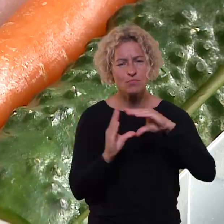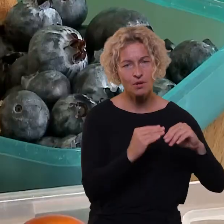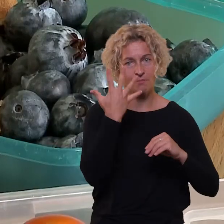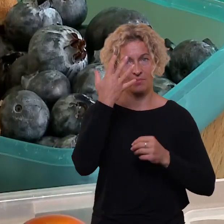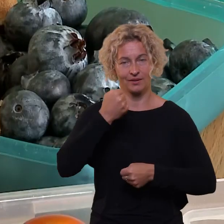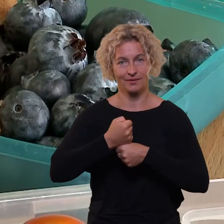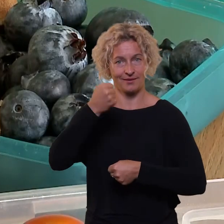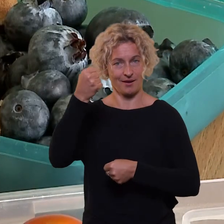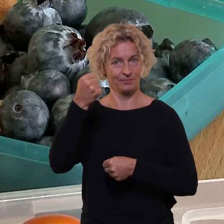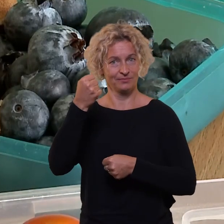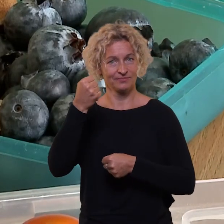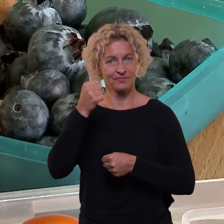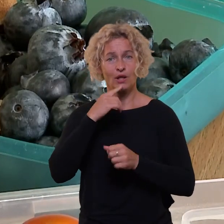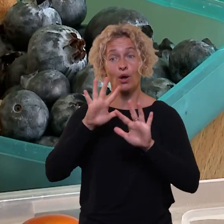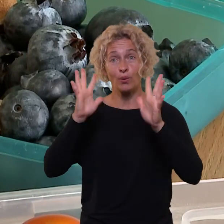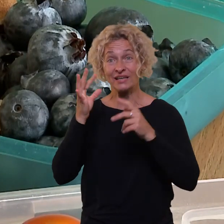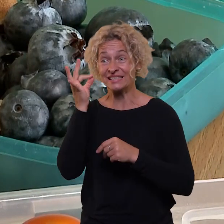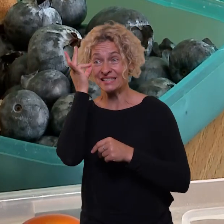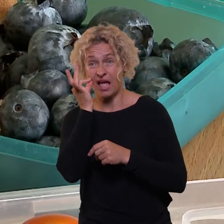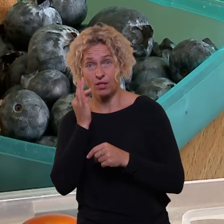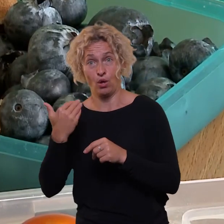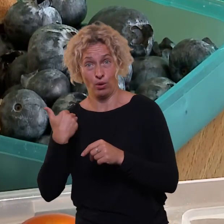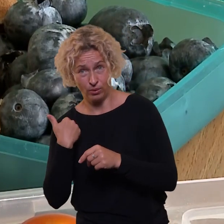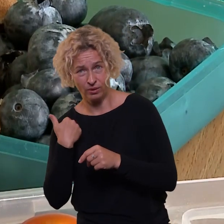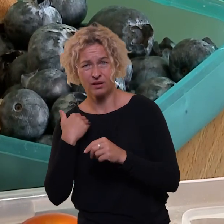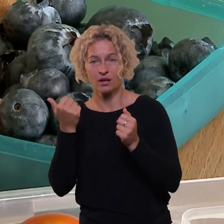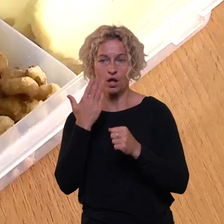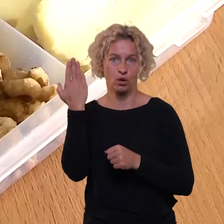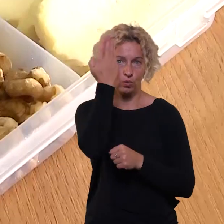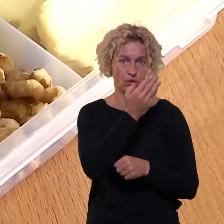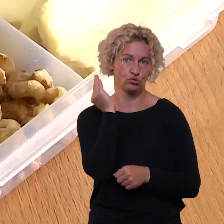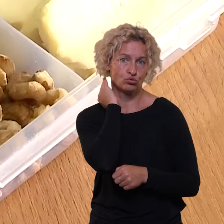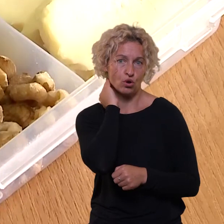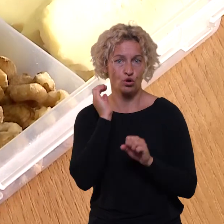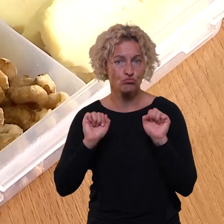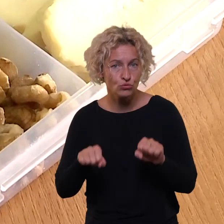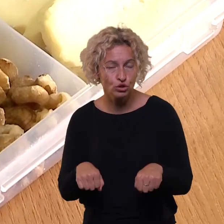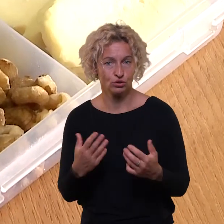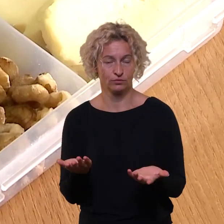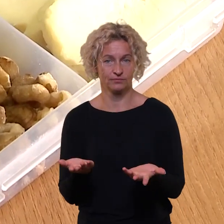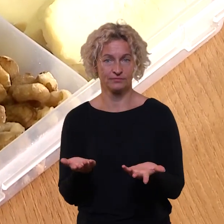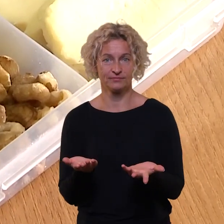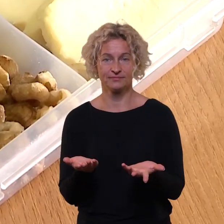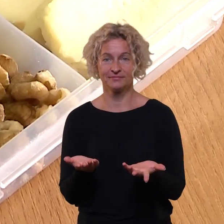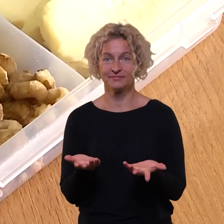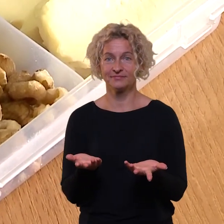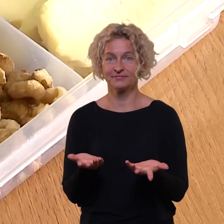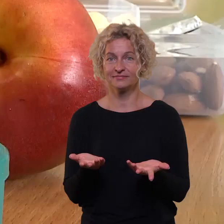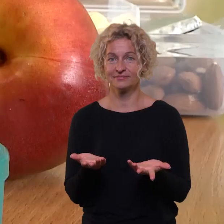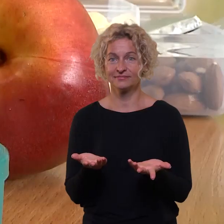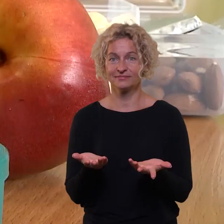gramai 100 gramų. Jeigu norisi kažko saldaus, galima pasimėguti juodoje šokolado plitele, kurioje gūsų